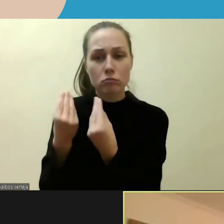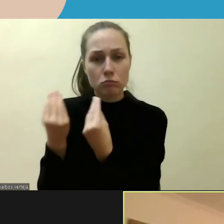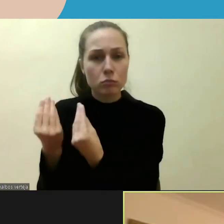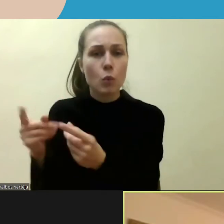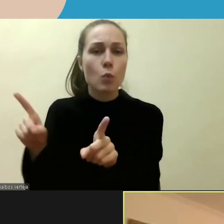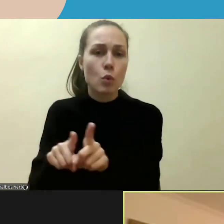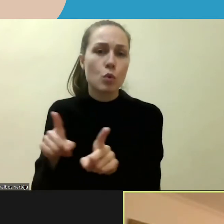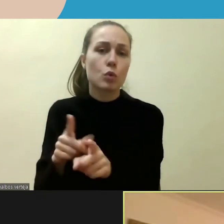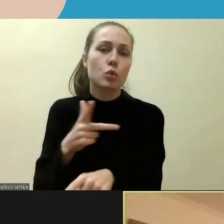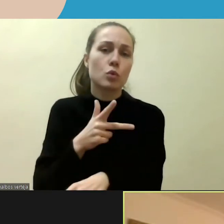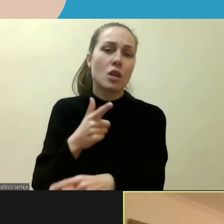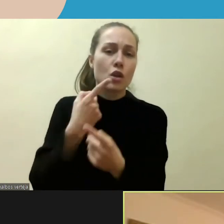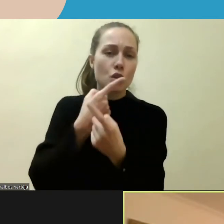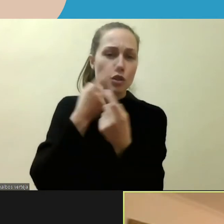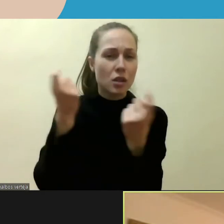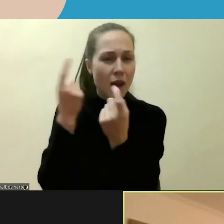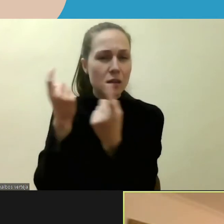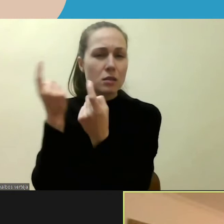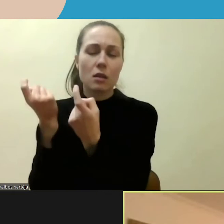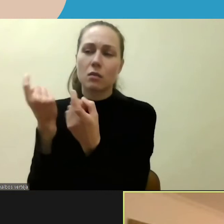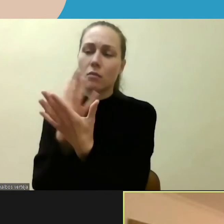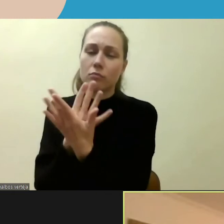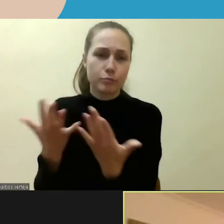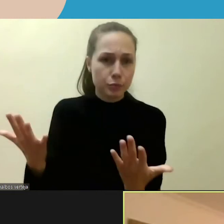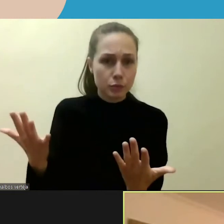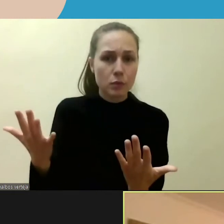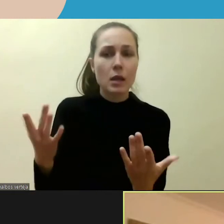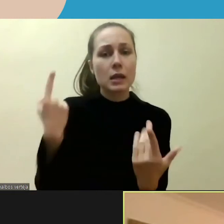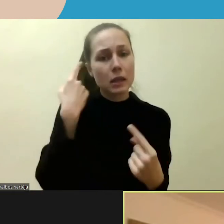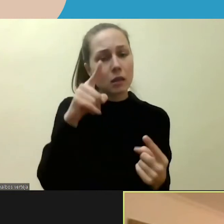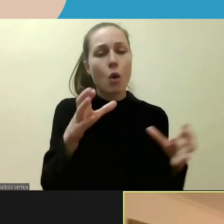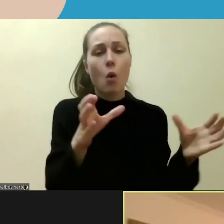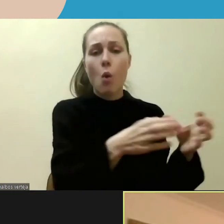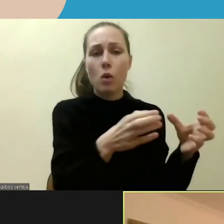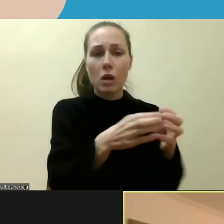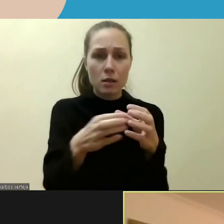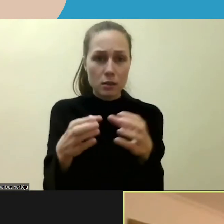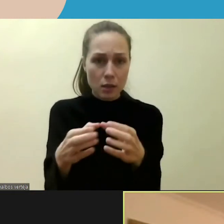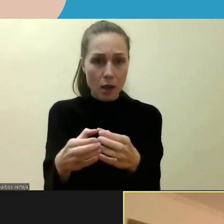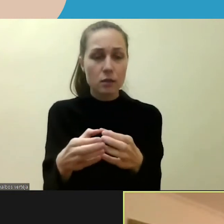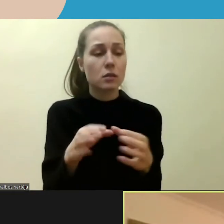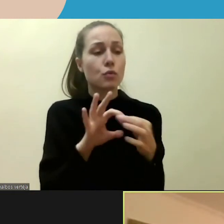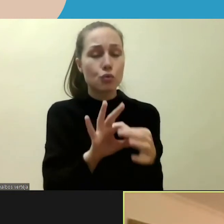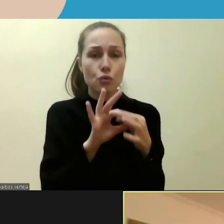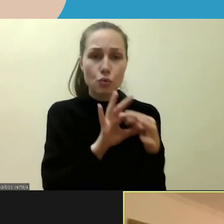žiniasklaidos strategijomis, bei dirbant su kitomis organizacijomis, mes